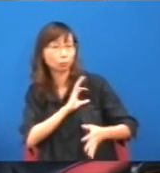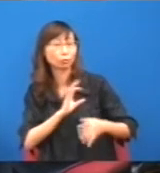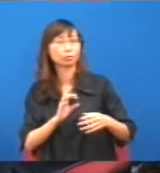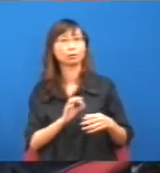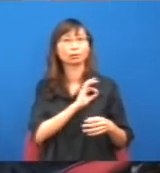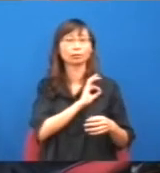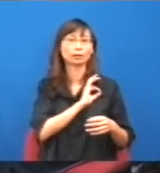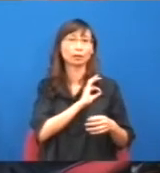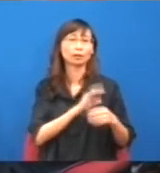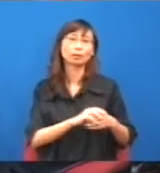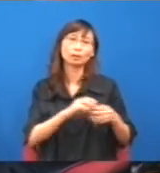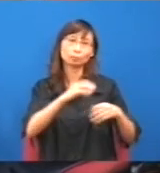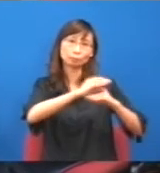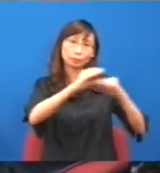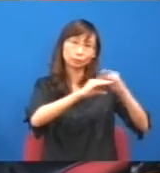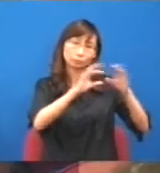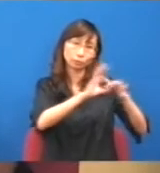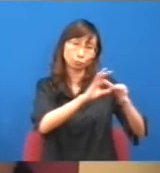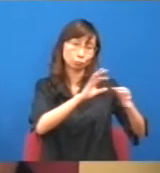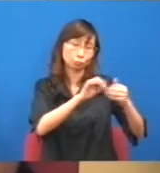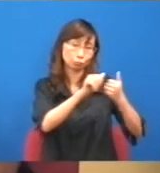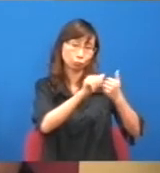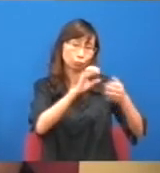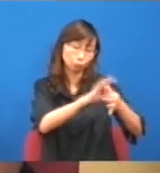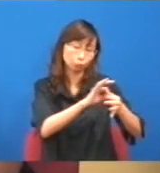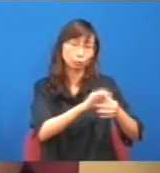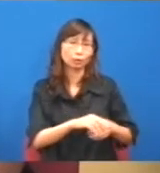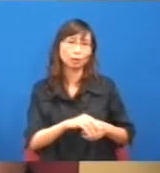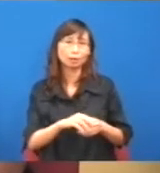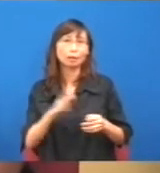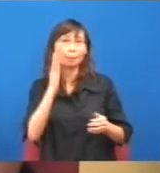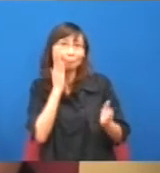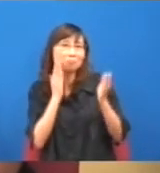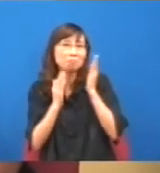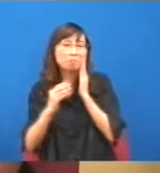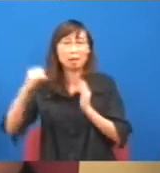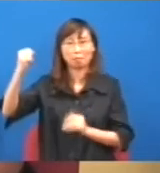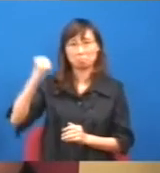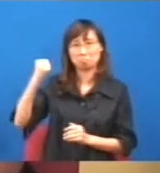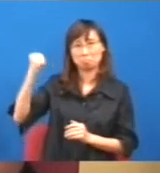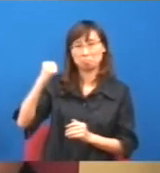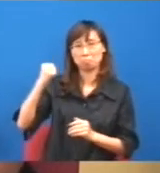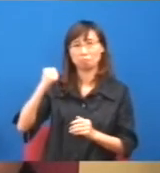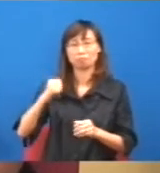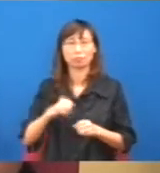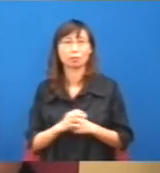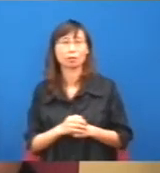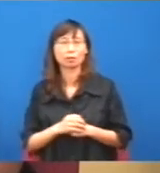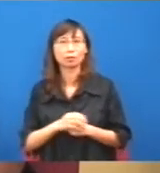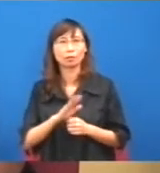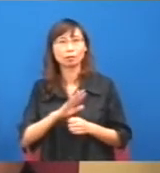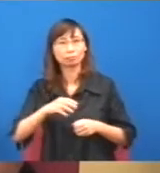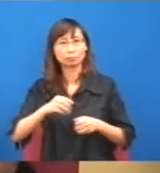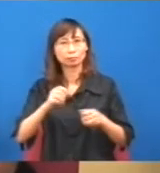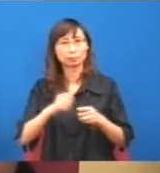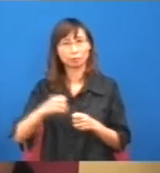奴方的,如果他真是,代表奴方的利益,他不像你這樣說,就是用這個抗爭,積極爭